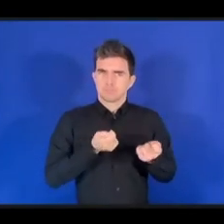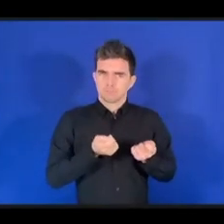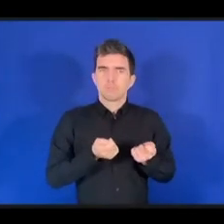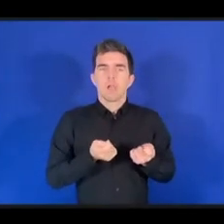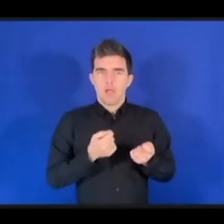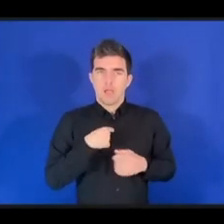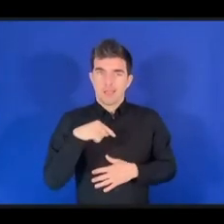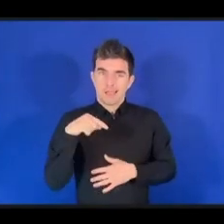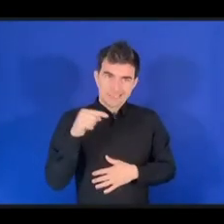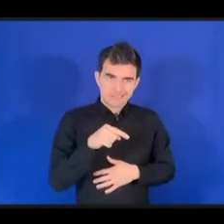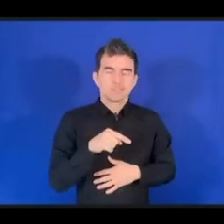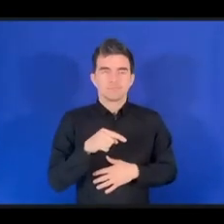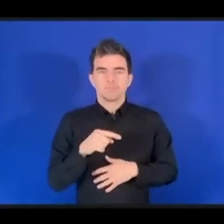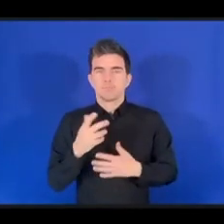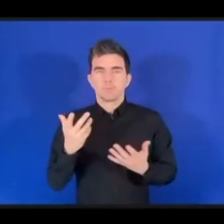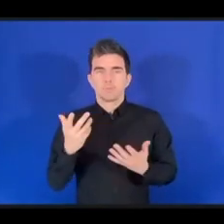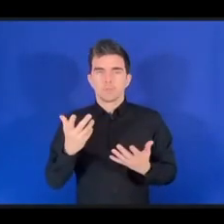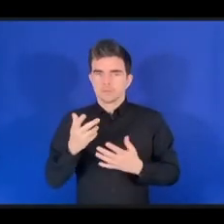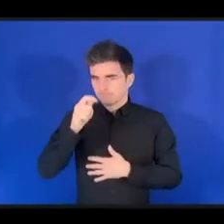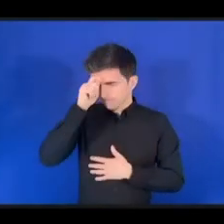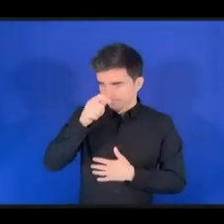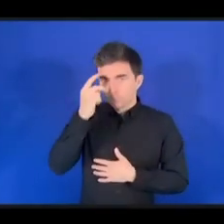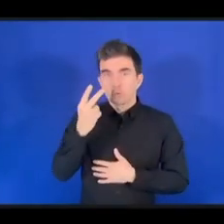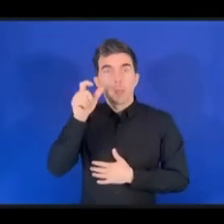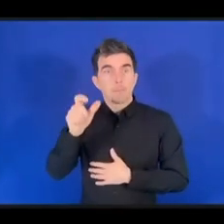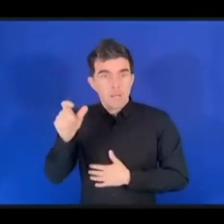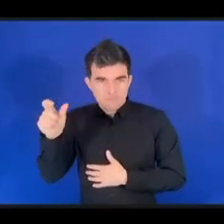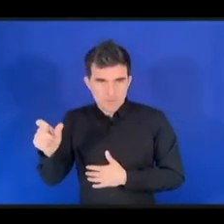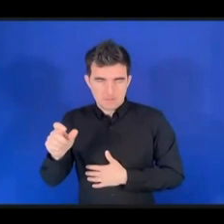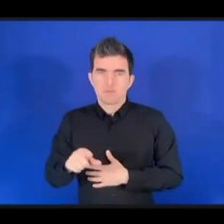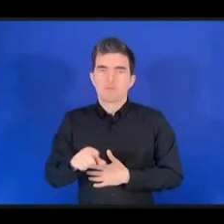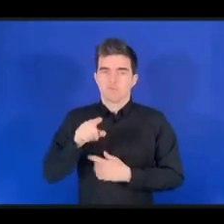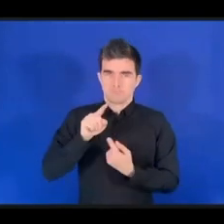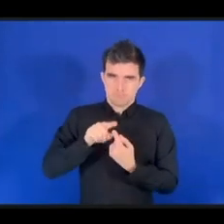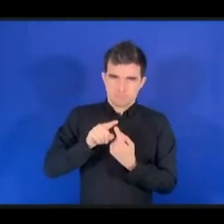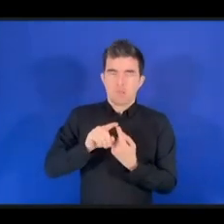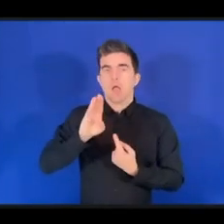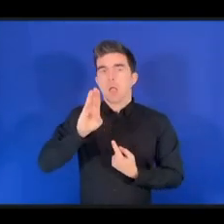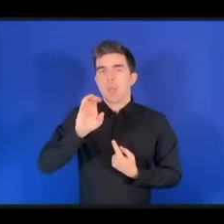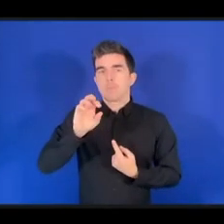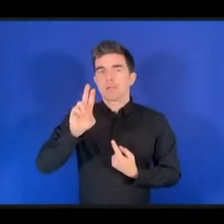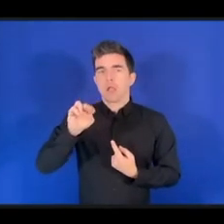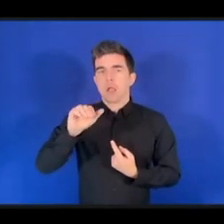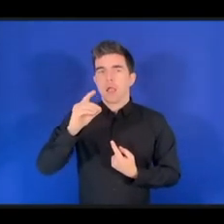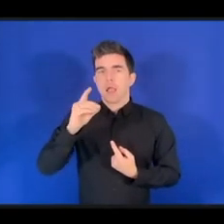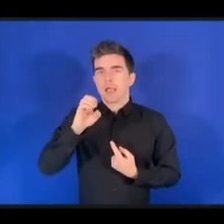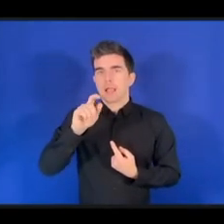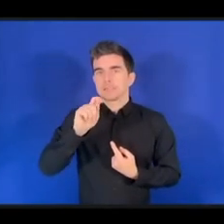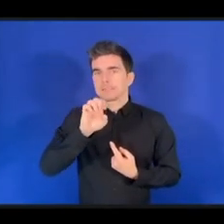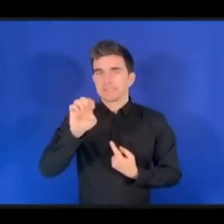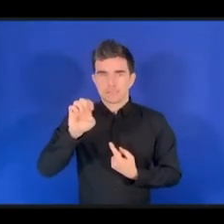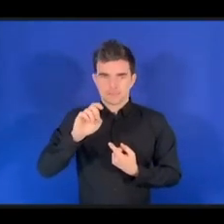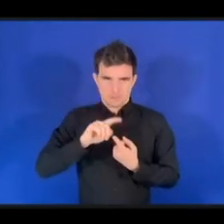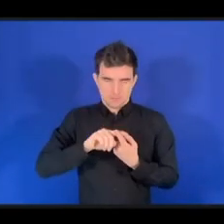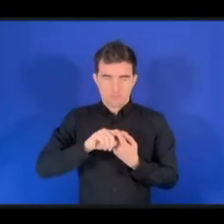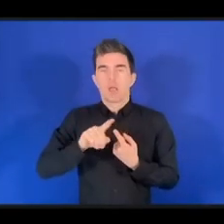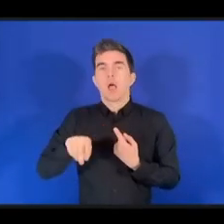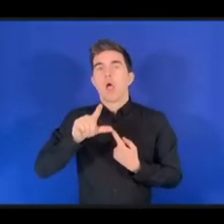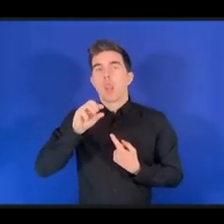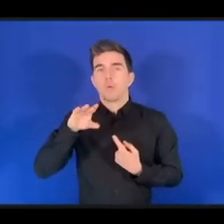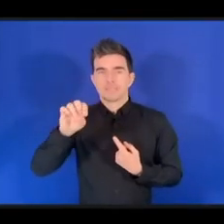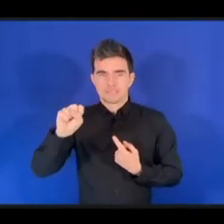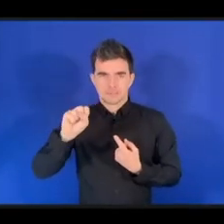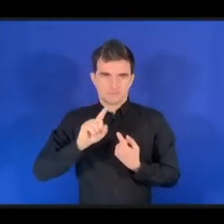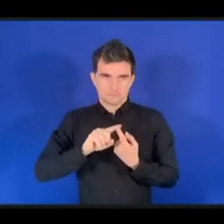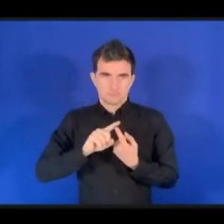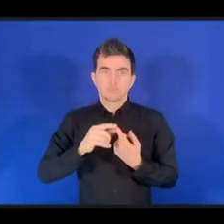людям, в том числе Бернадет Луис, которая сейчас является отделением СТО. Мы отмечали